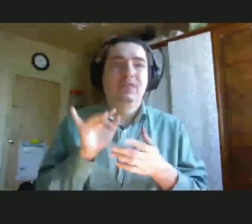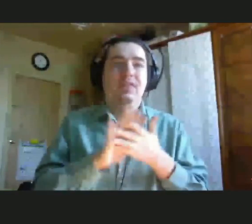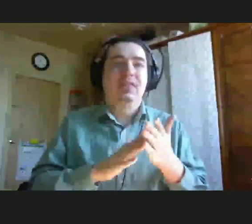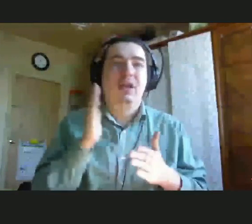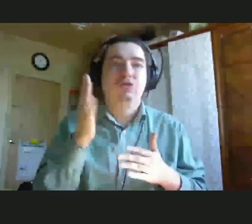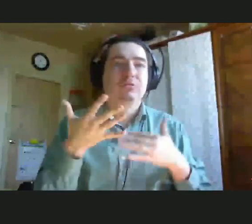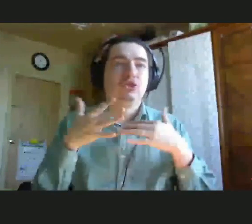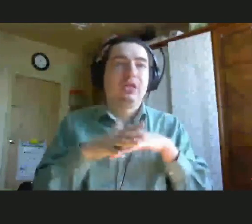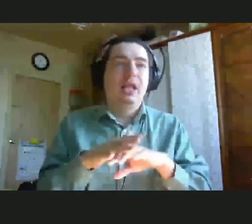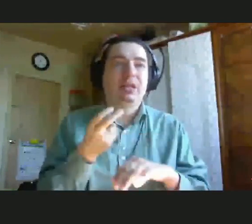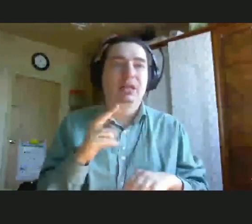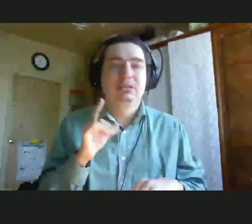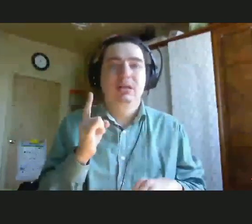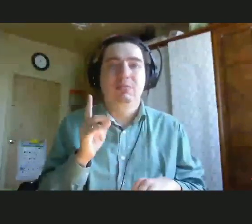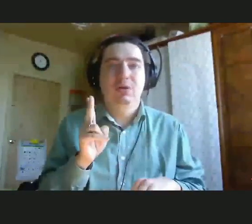социализация ребенка.